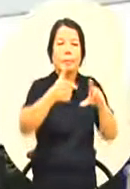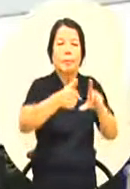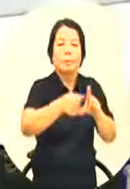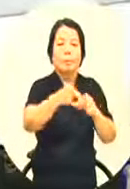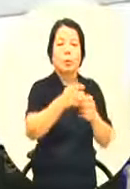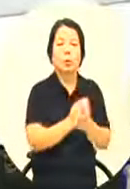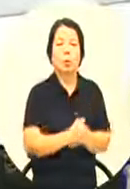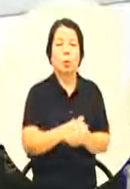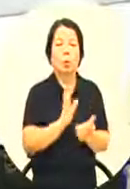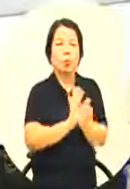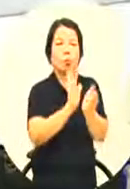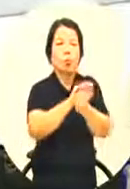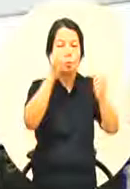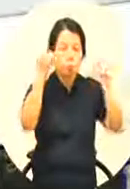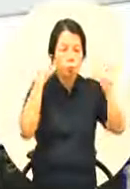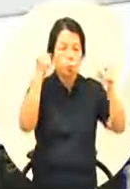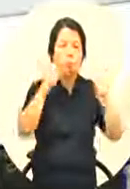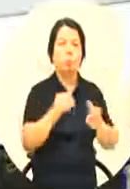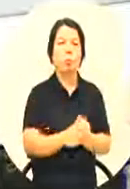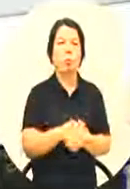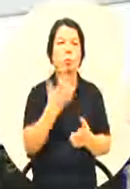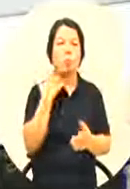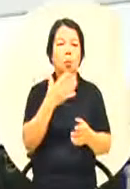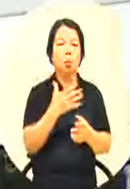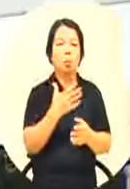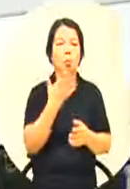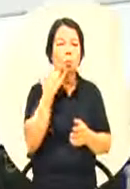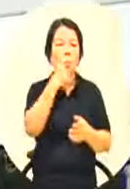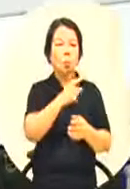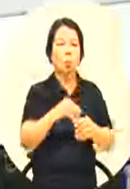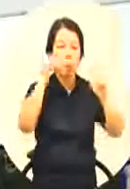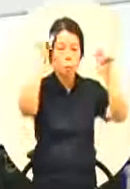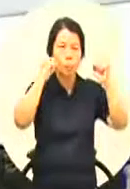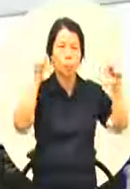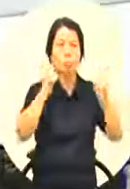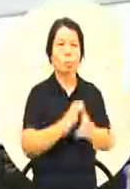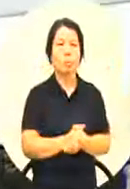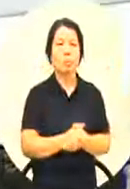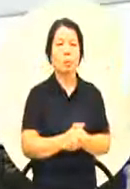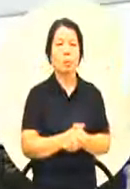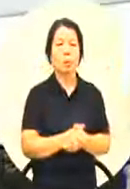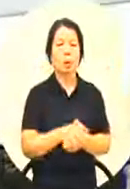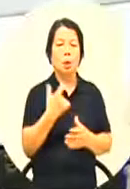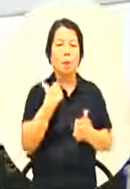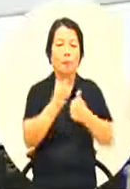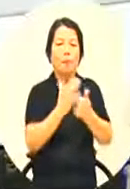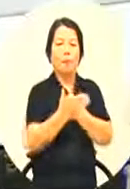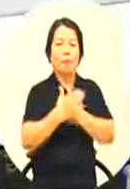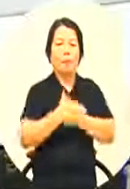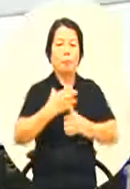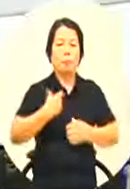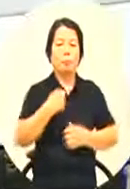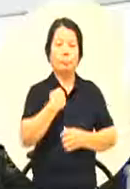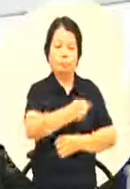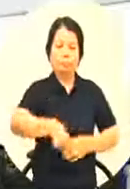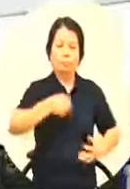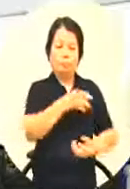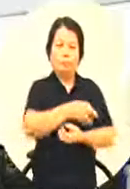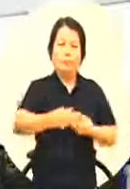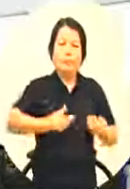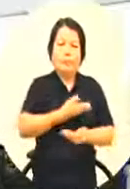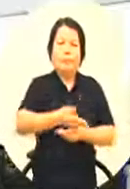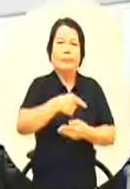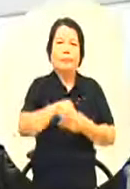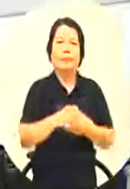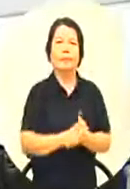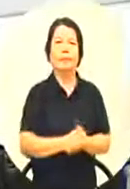支持体育的我很希望说能够透过体育来代谢我们的一个再给两